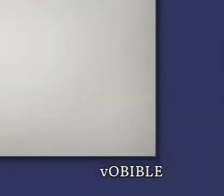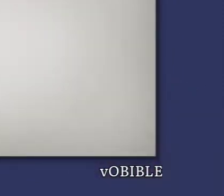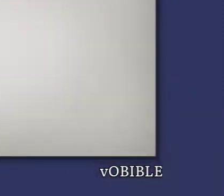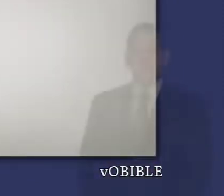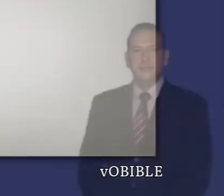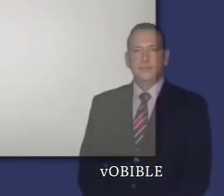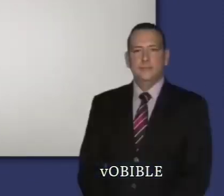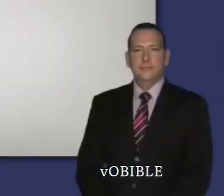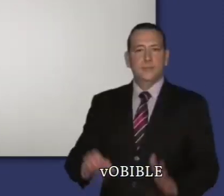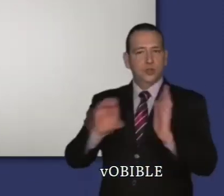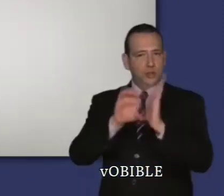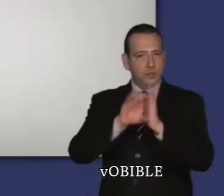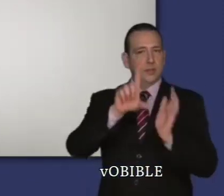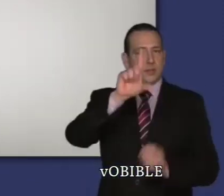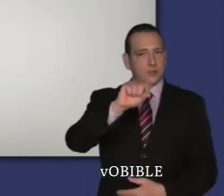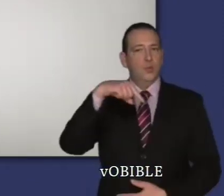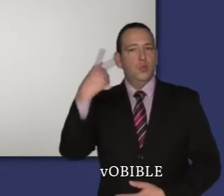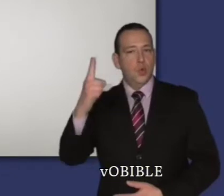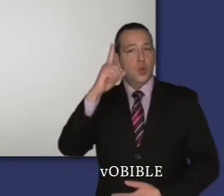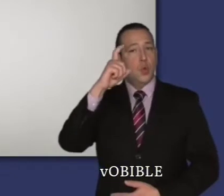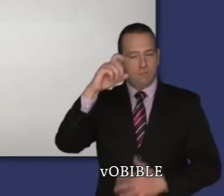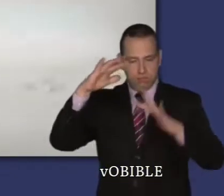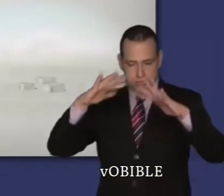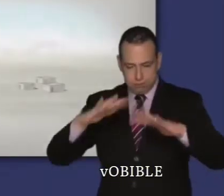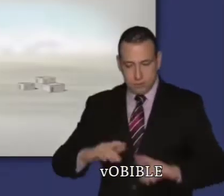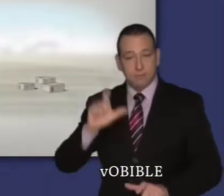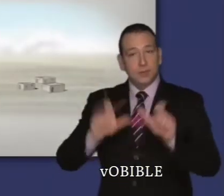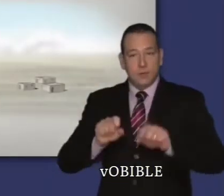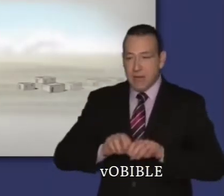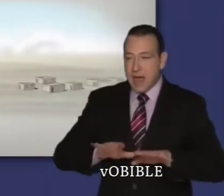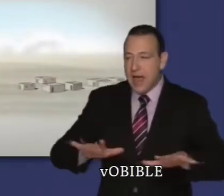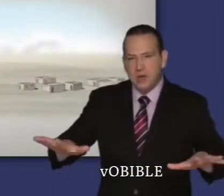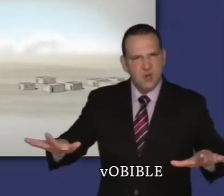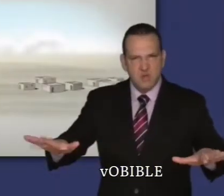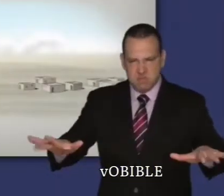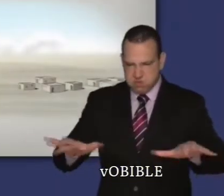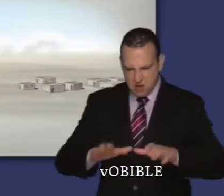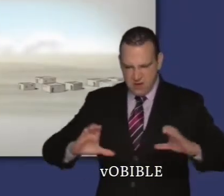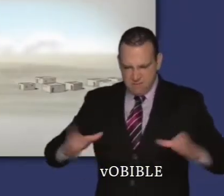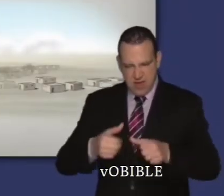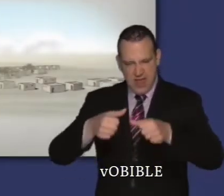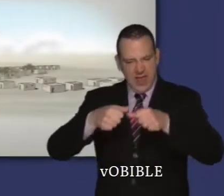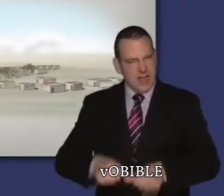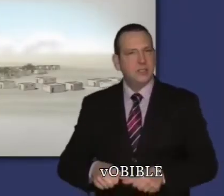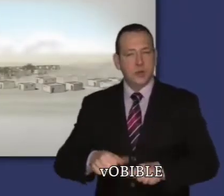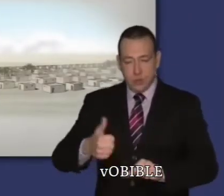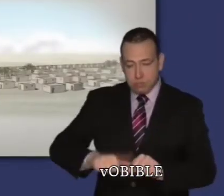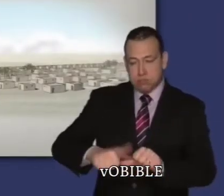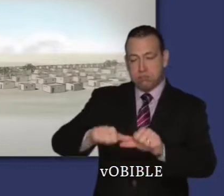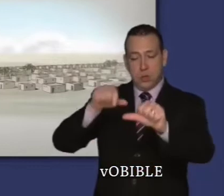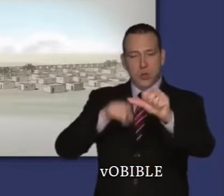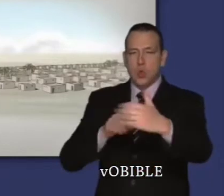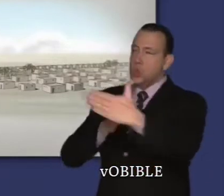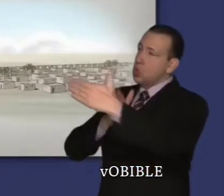Dans les chapitres 10 et 11, nous apprenons qu'après le déluge, les humains se mettent à construire une ville et une grande tour,